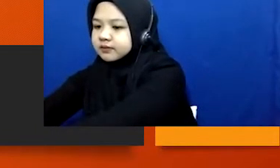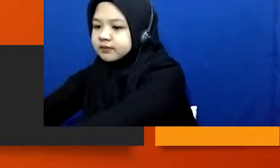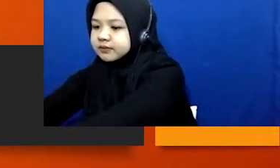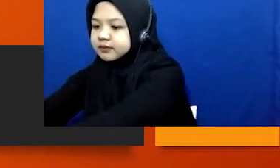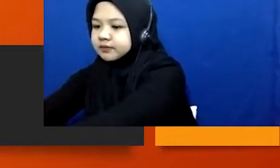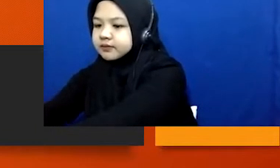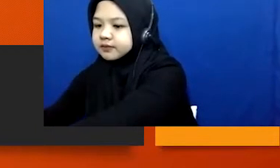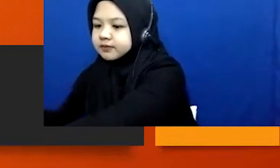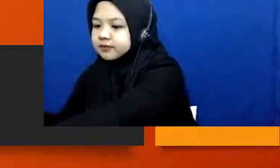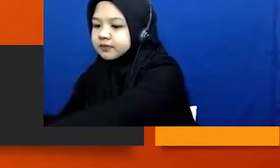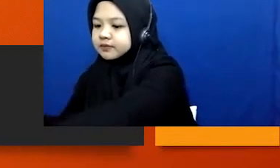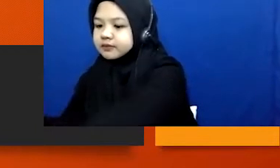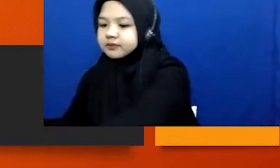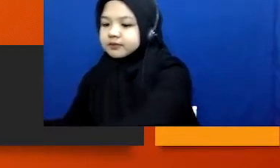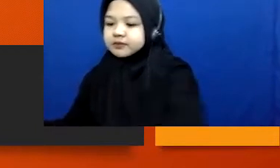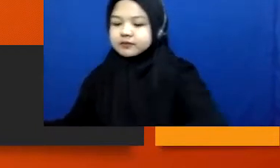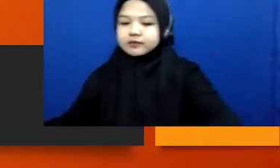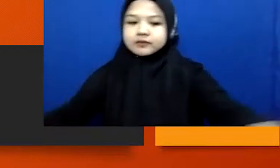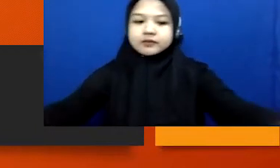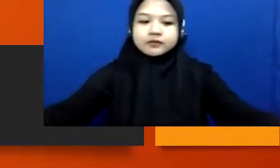Next slide-nya.